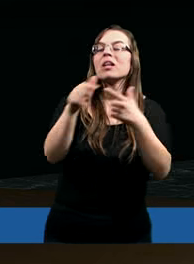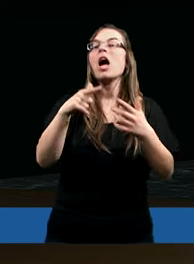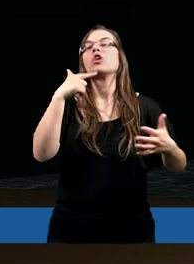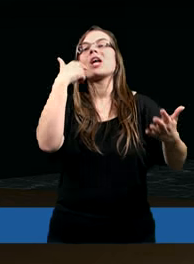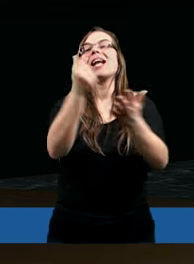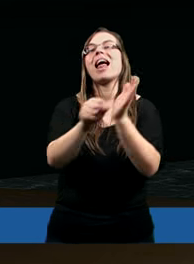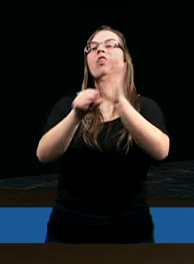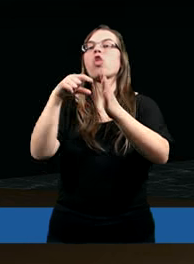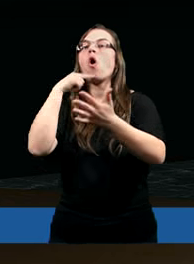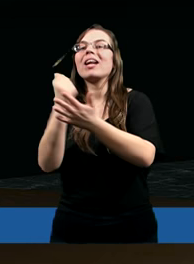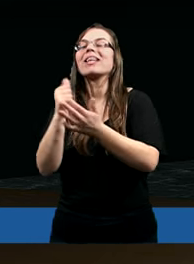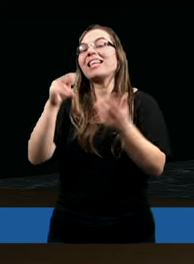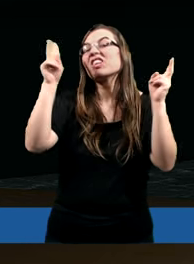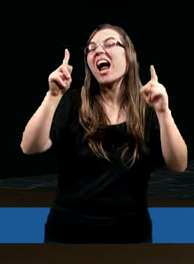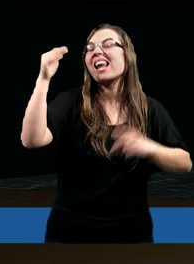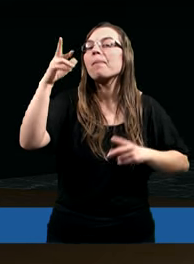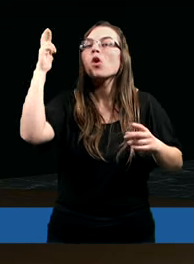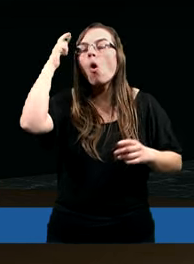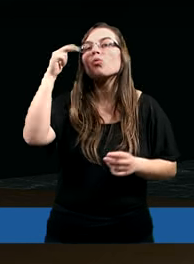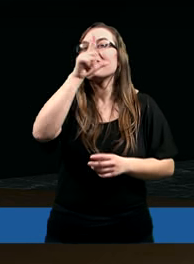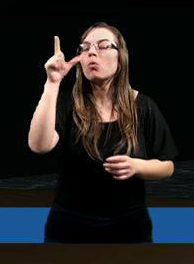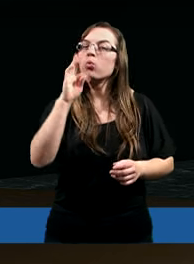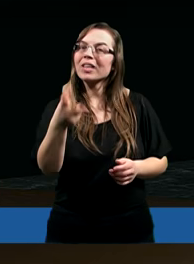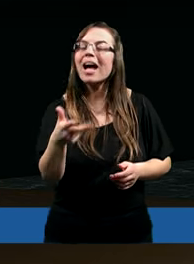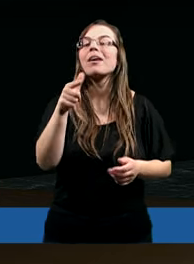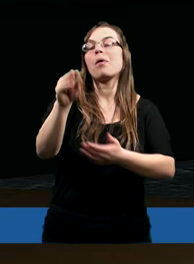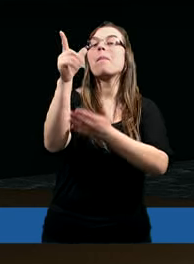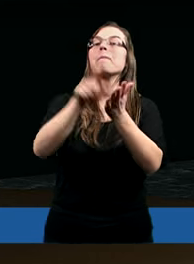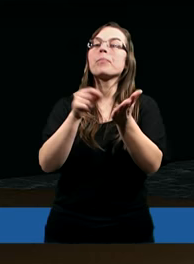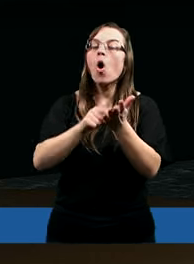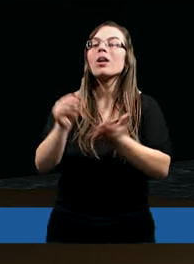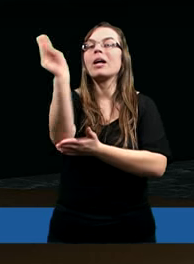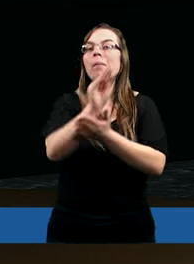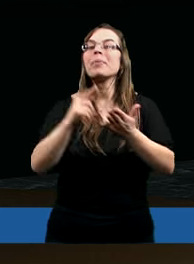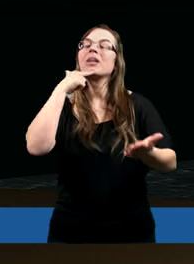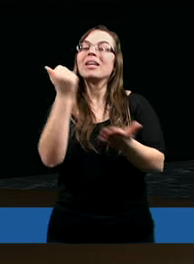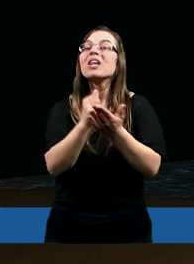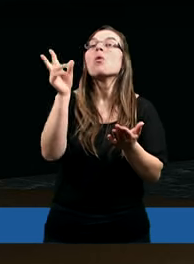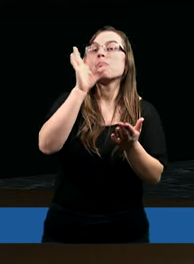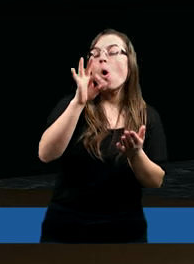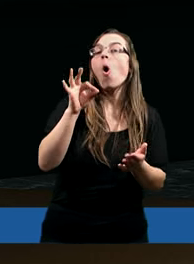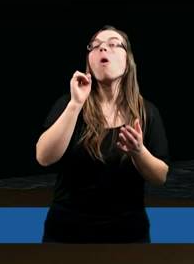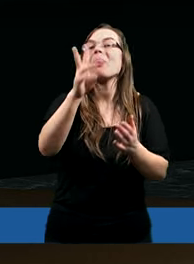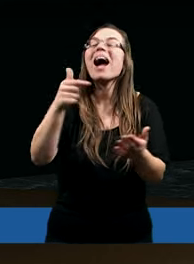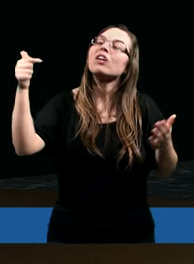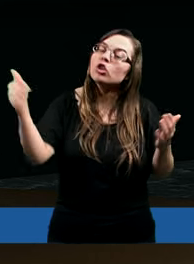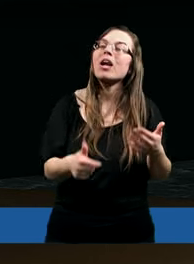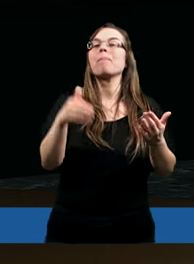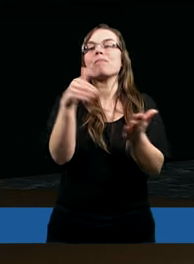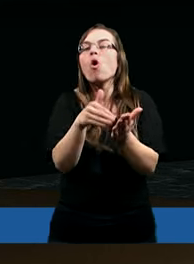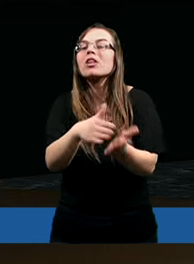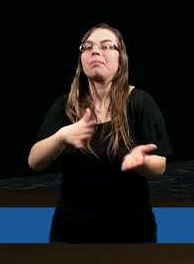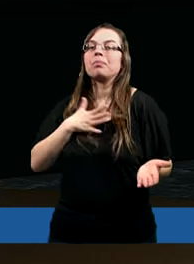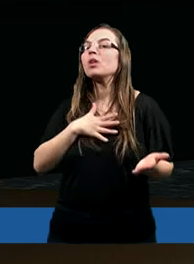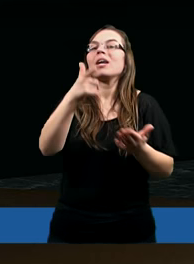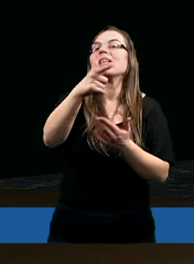listów. Tak nie można rozumieć. Przeciwnie, Piotr pisze list, bo jest taka potrzeba. Pisze list i oni nie